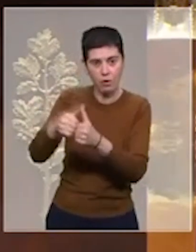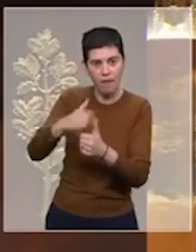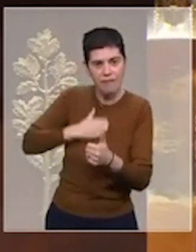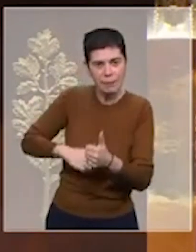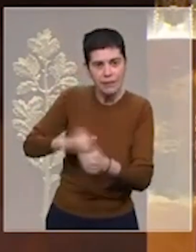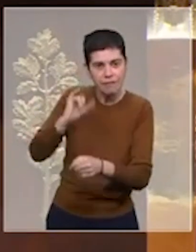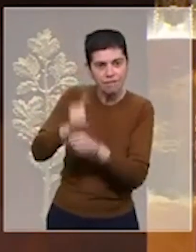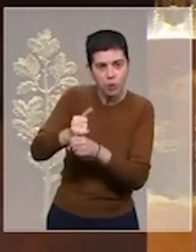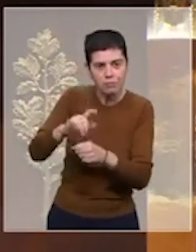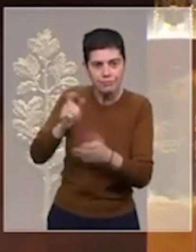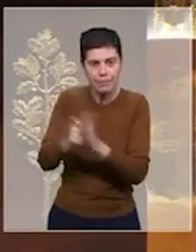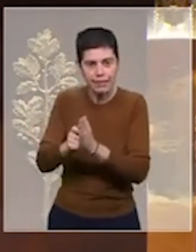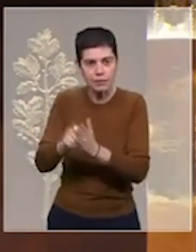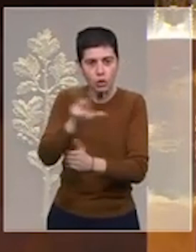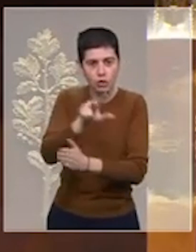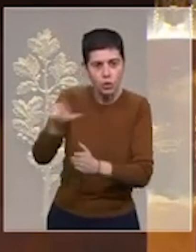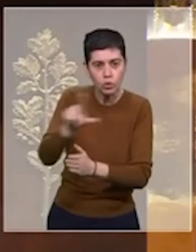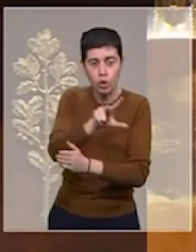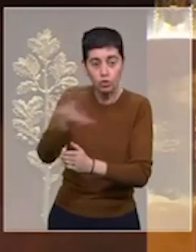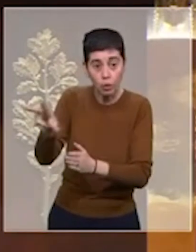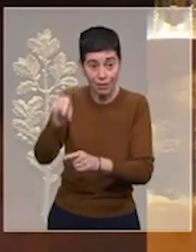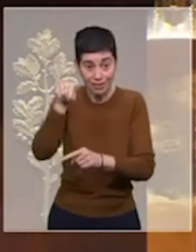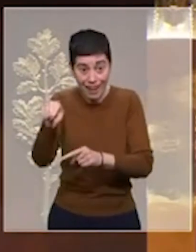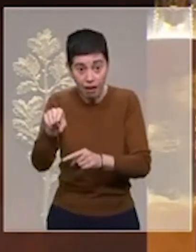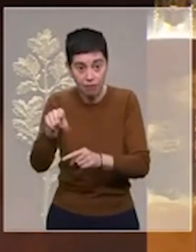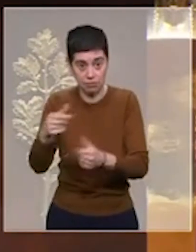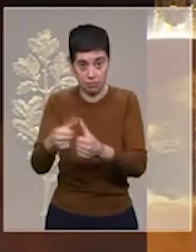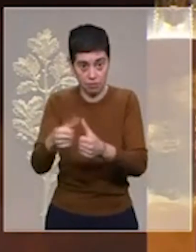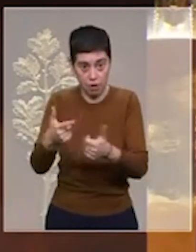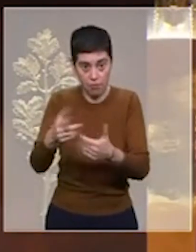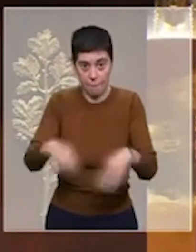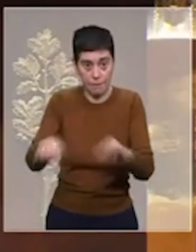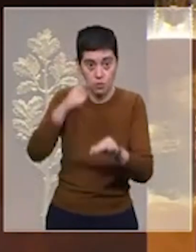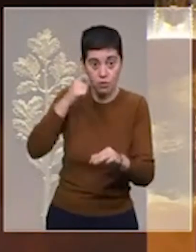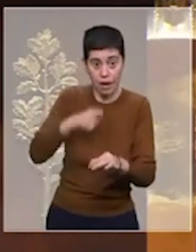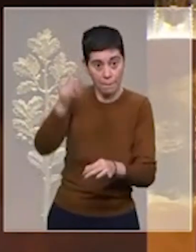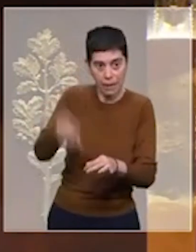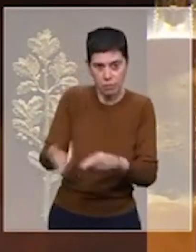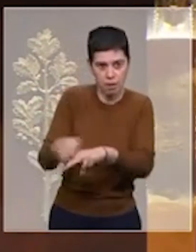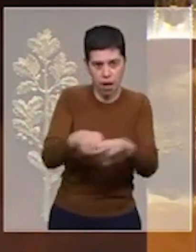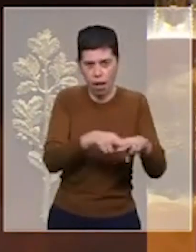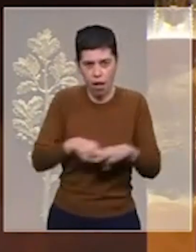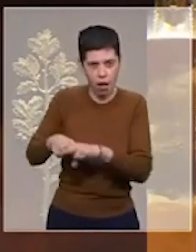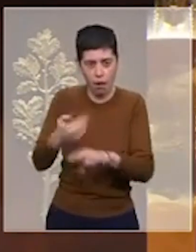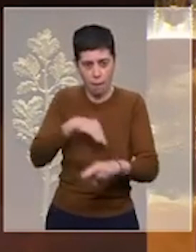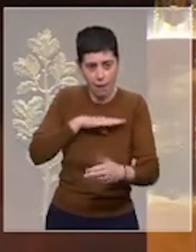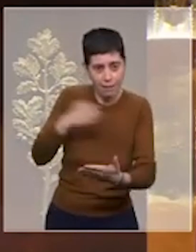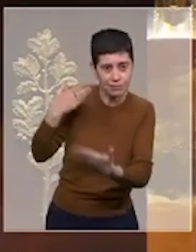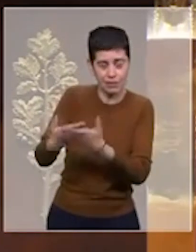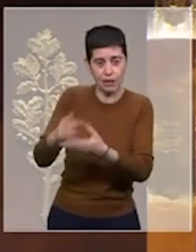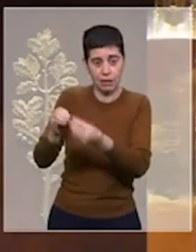1932-1933, des millions d'Ukrainiens ont péri. Et c'est aujourd'hui le signal